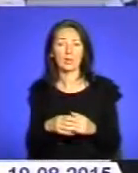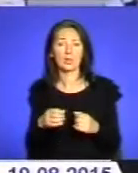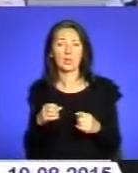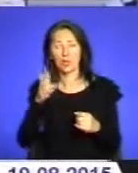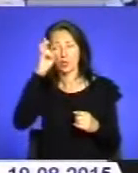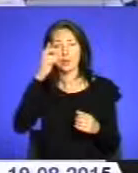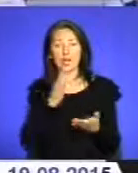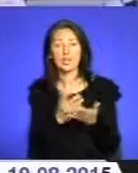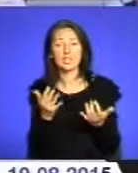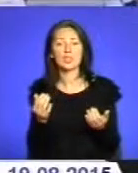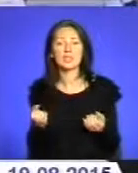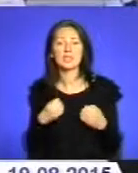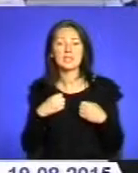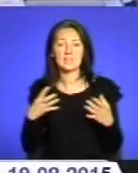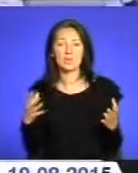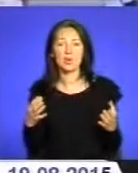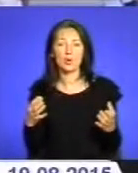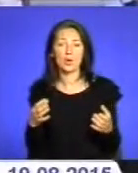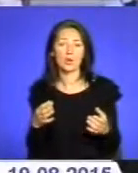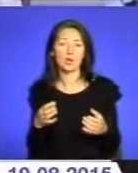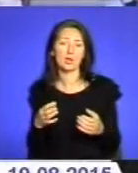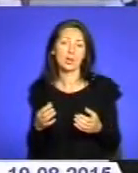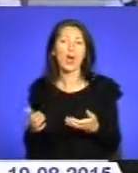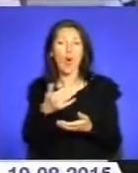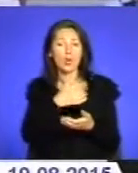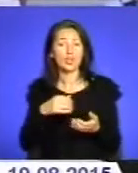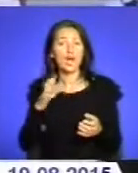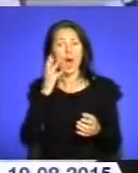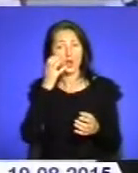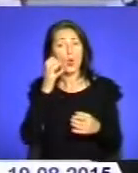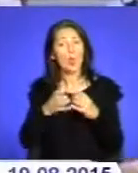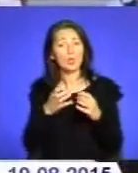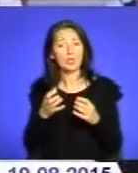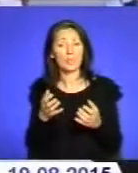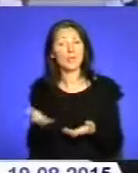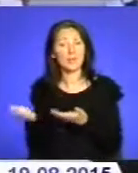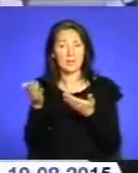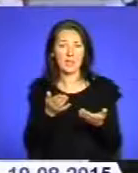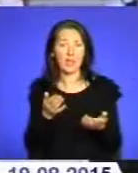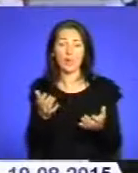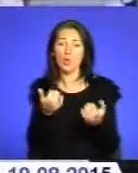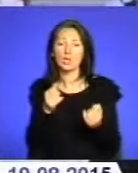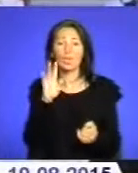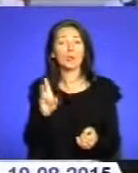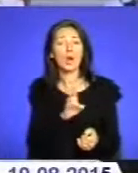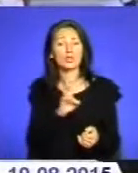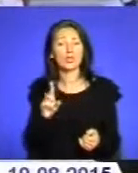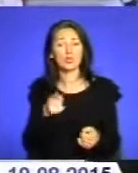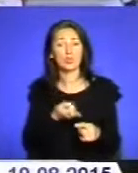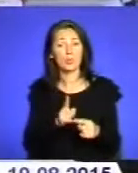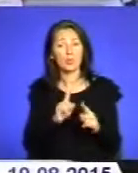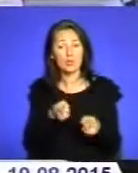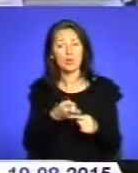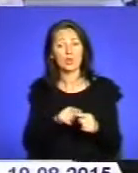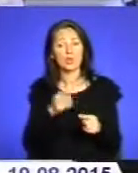ще свято в час дозрівання цих всіх переплодів, тому ми їх несемо і отримуємо благословення на те, щоб дійсно ті плоди,